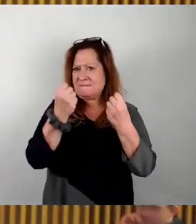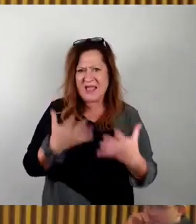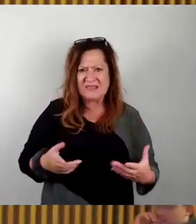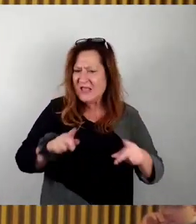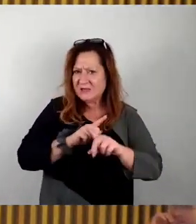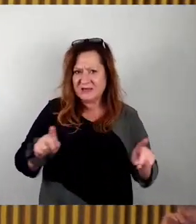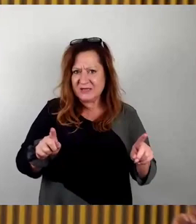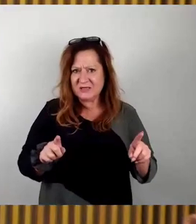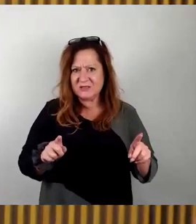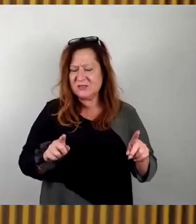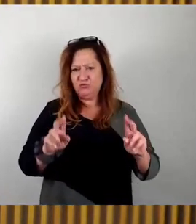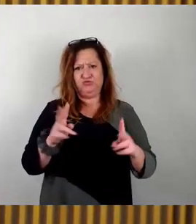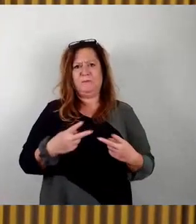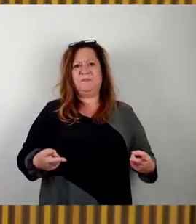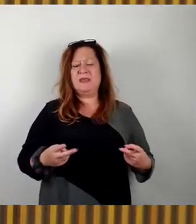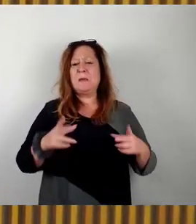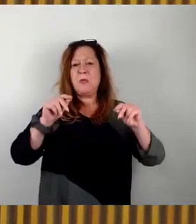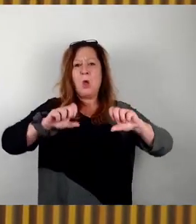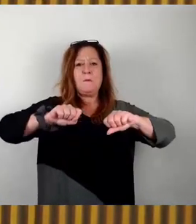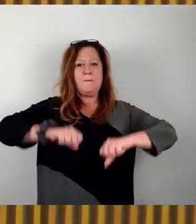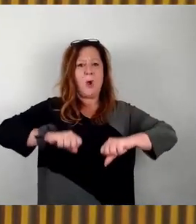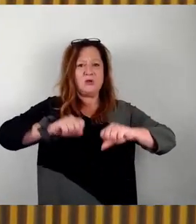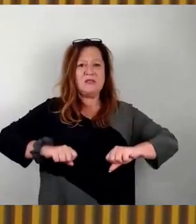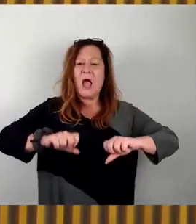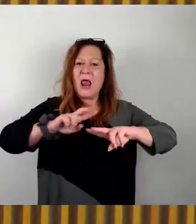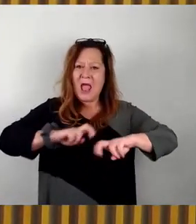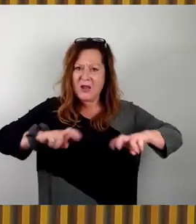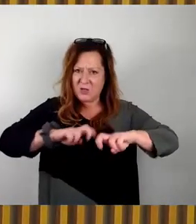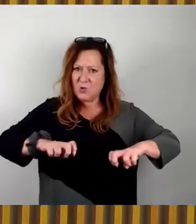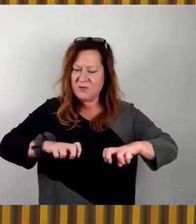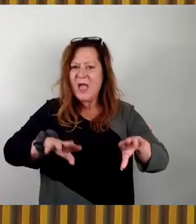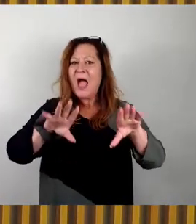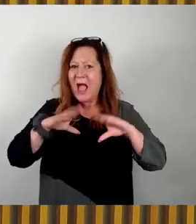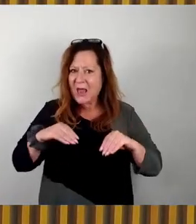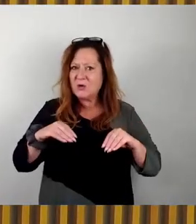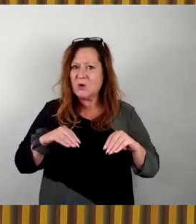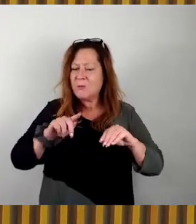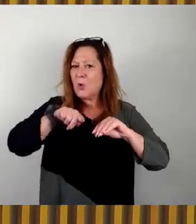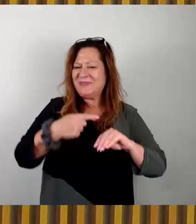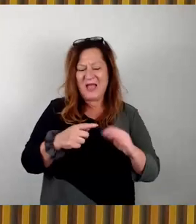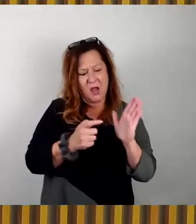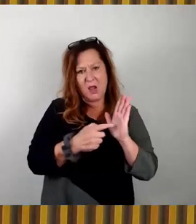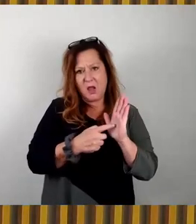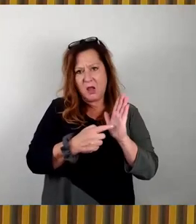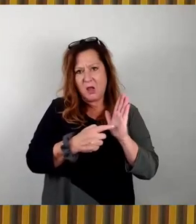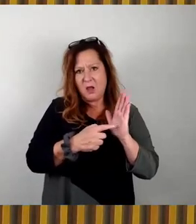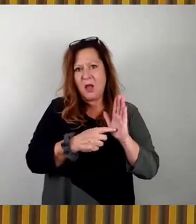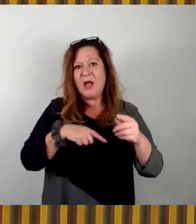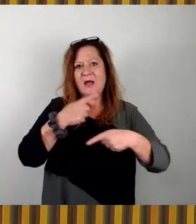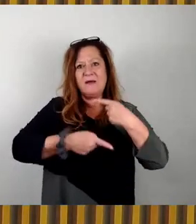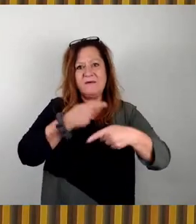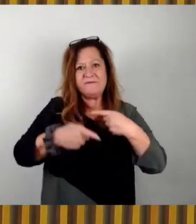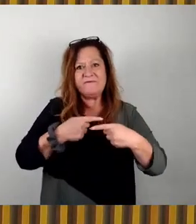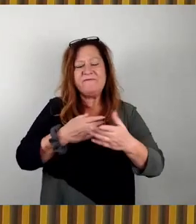die Potenzialanalyse zur Kenntnis genommen worden. Und im Ergänzungsantrag der Linken steht eindeutig drin, dass die Weiterentwicklung eben im